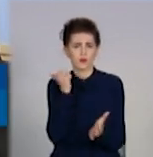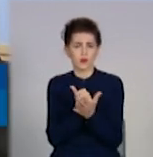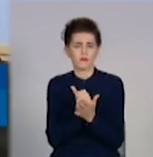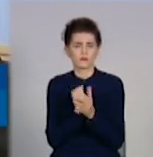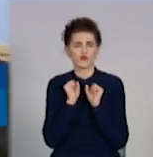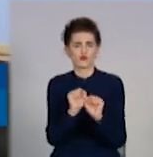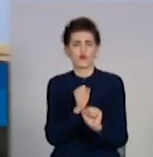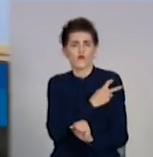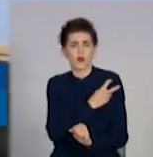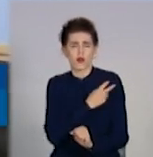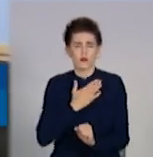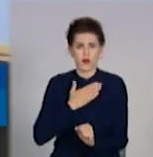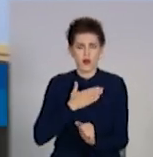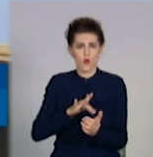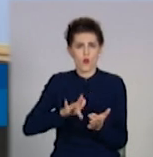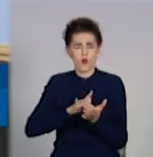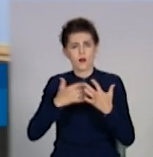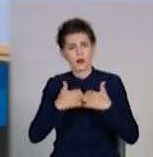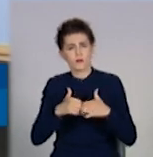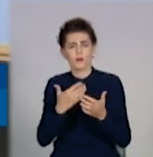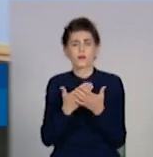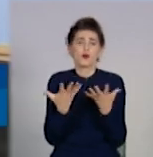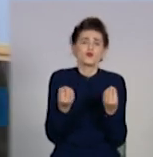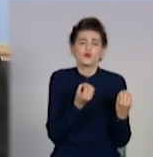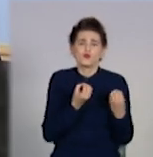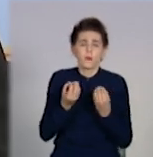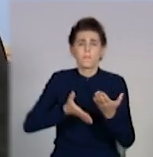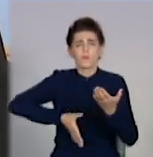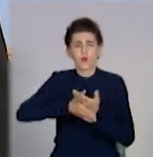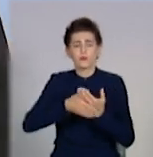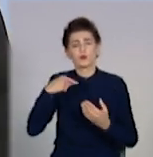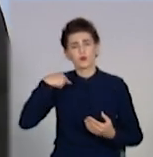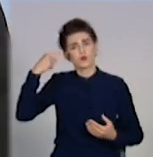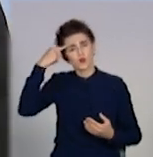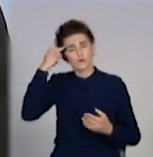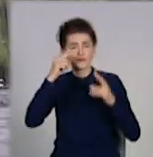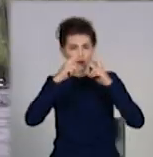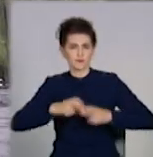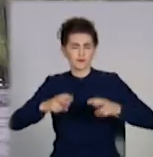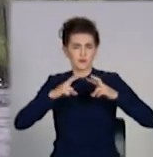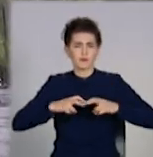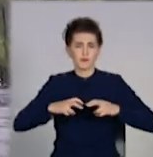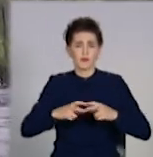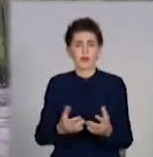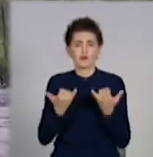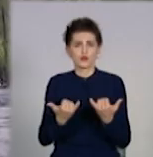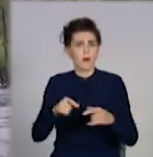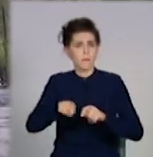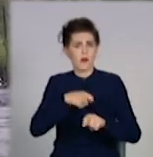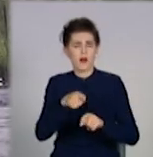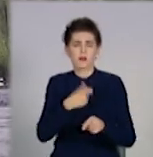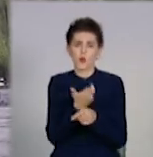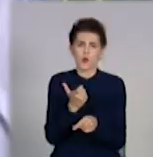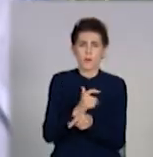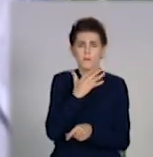Якщо буде така потреба, допомогти комусь ще, розглянемо напевний такий варіант. Нині матеріалу вистачить на